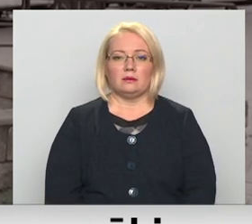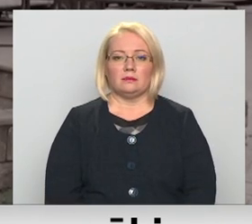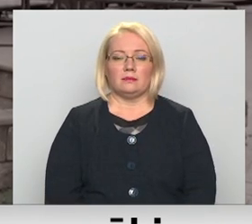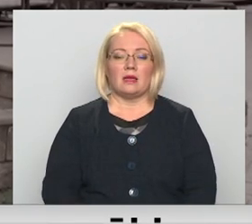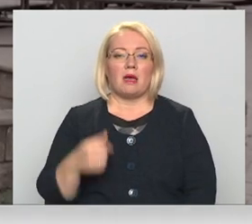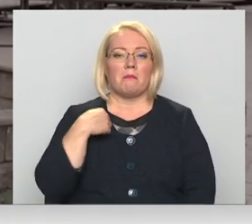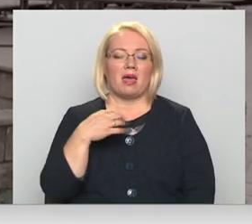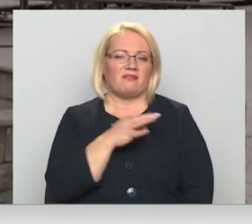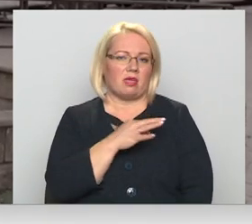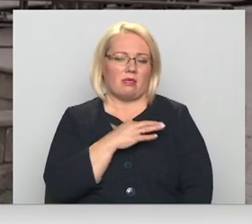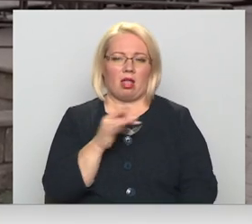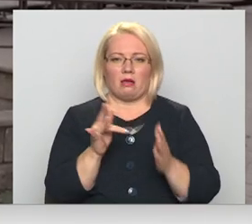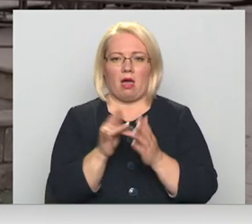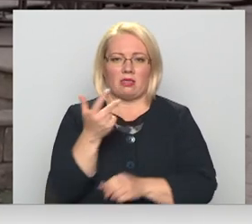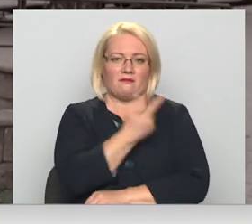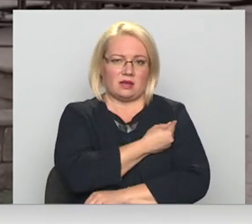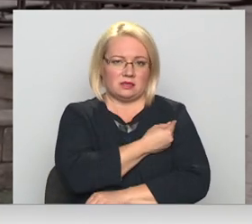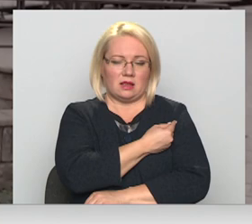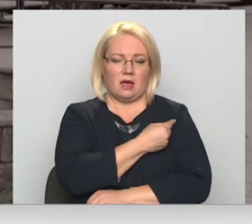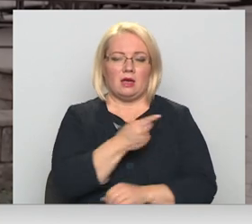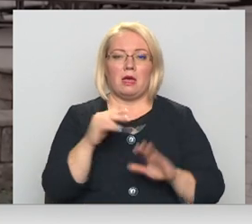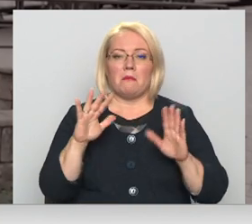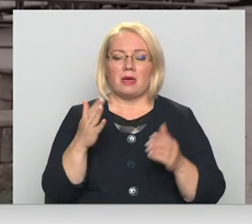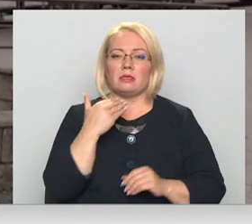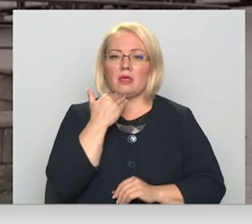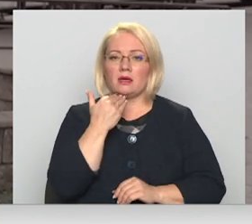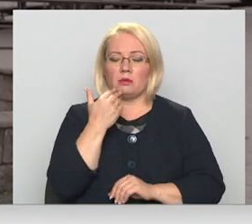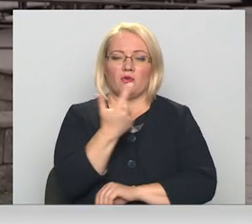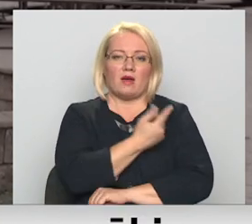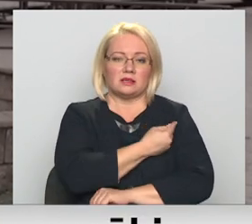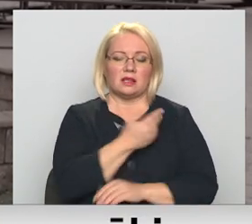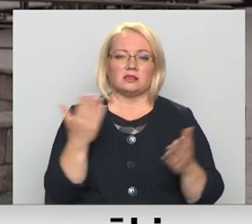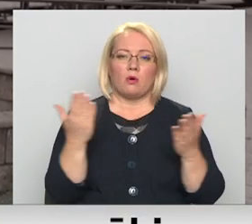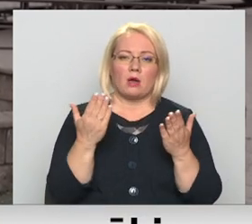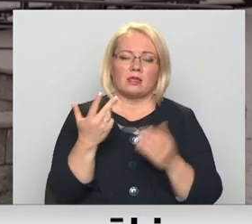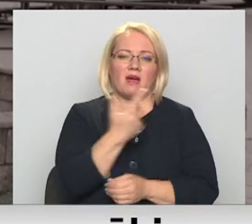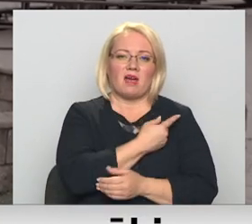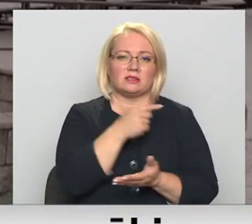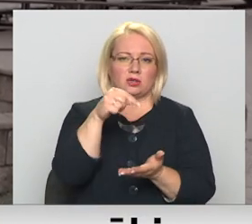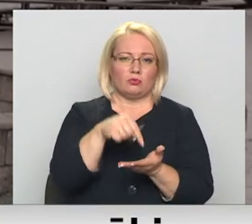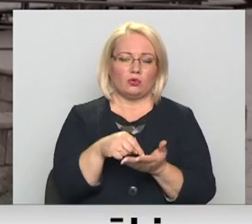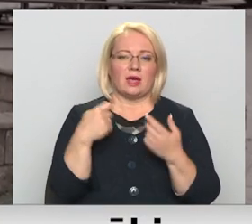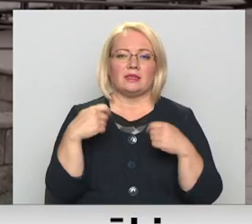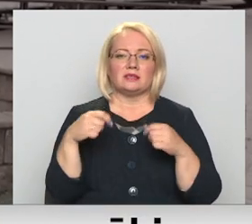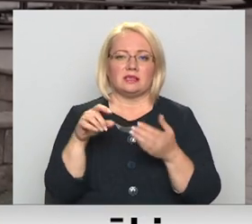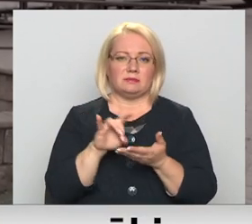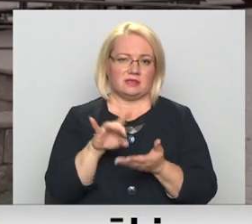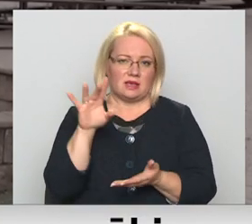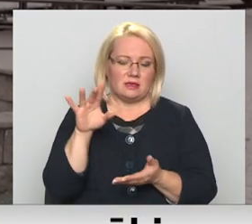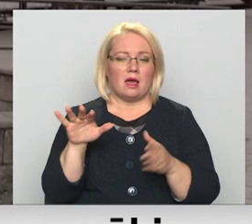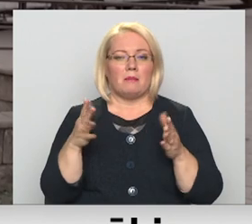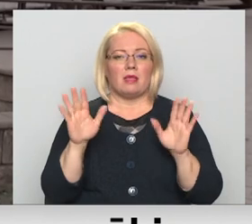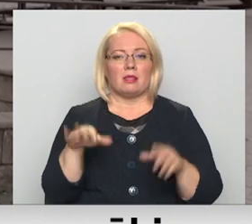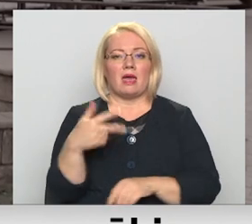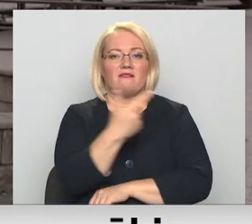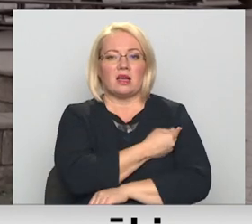Man vienalga ar kādu vakcīnu vakcinēties, bet negribētu vakcinēties kādā vakcinācijas punktā tirzniecības centrā. Bet lai